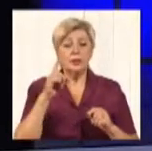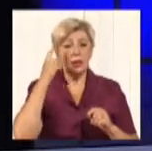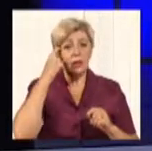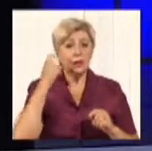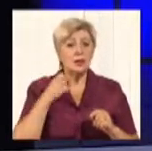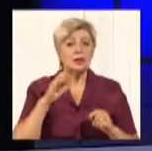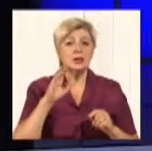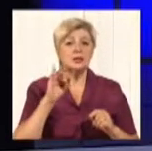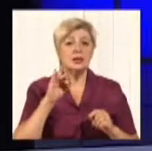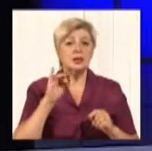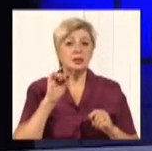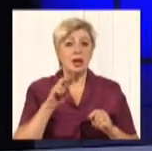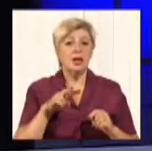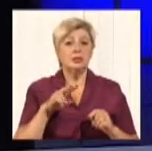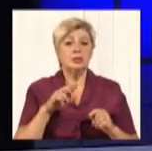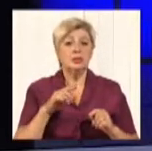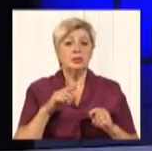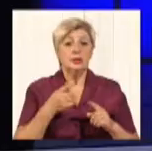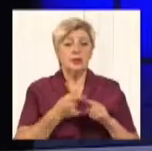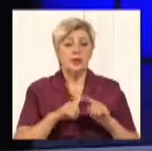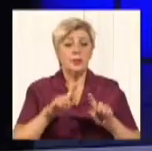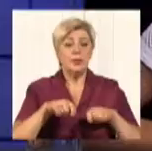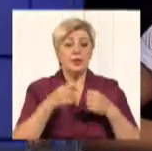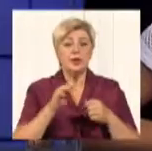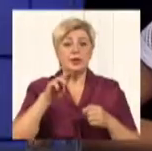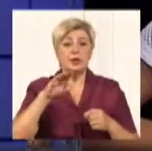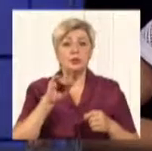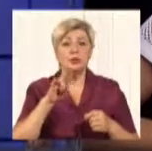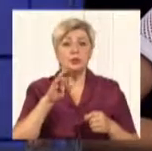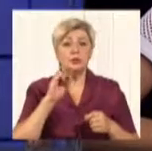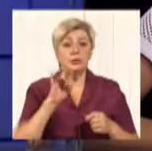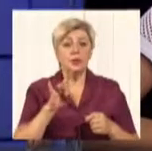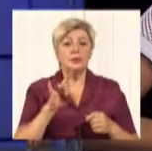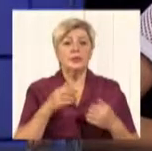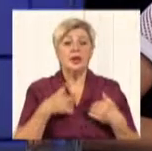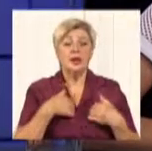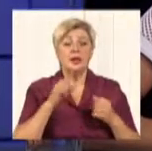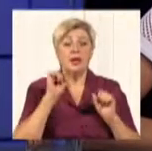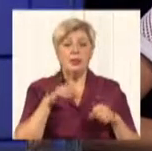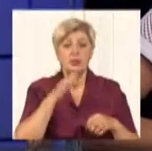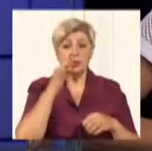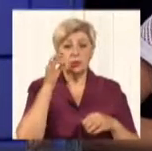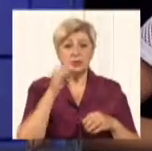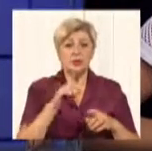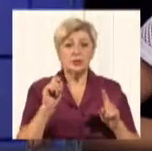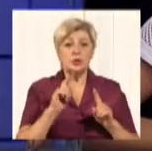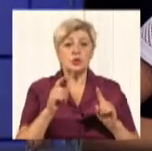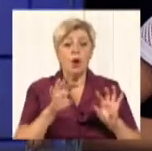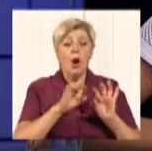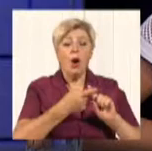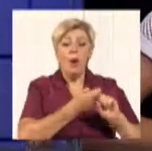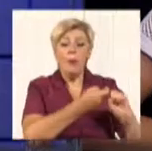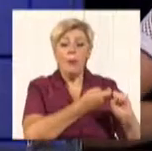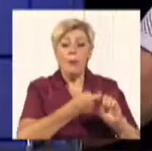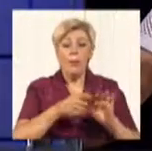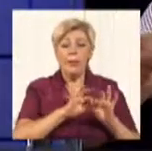От щось з цього питання можете сказати? Дивіться, ну, так, я можу сказати, по-перше, я можу сказати, що мережа ще розбудовується,